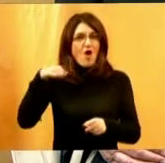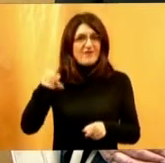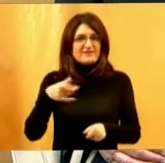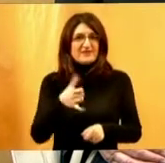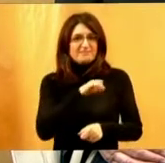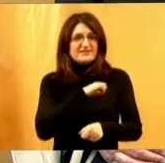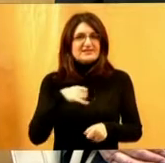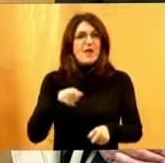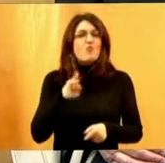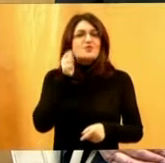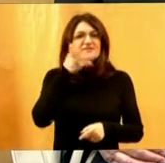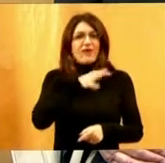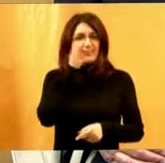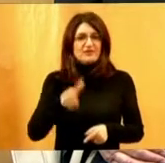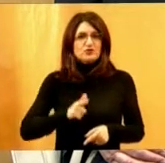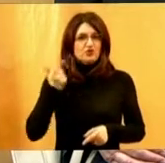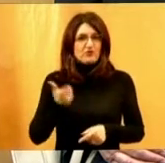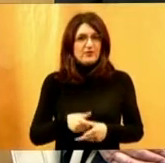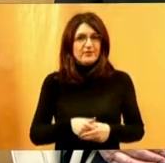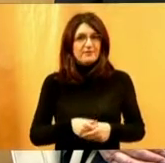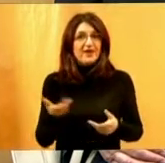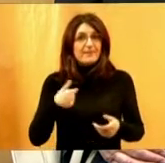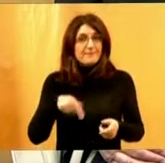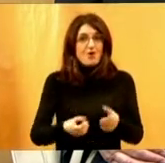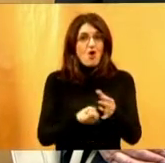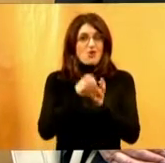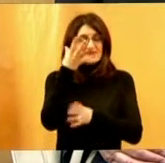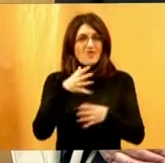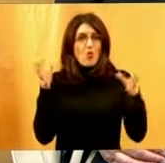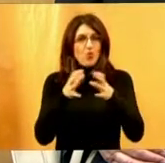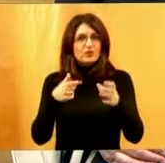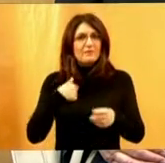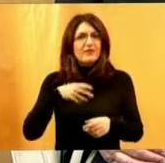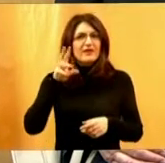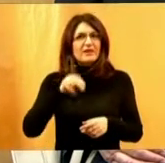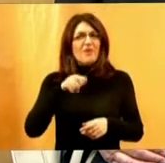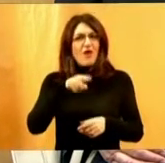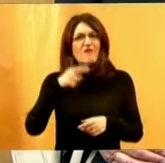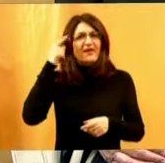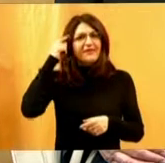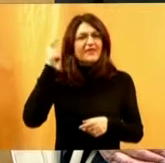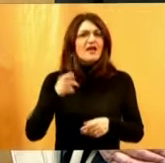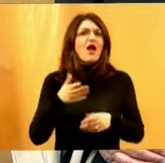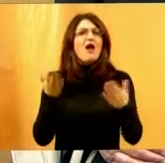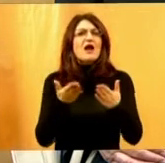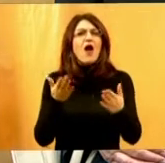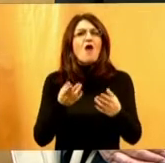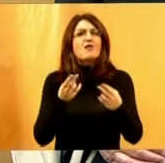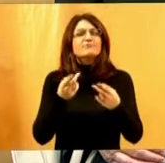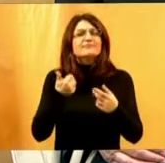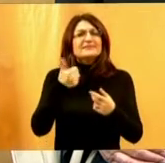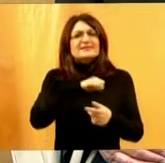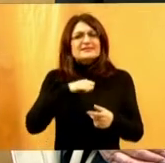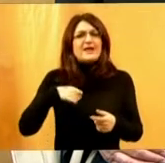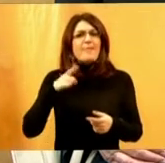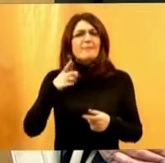u svakodnevnom životu. Kada smo osnivali udrugu, imali smo tu ideju da nam je nekako neovisnost